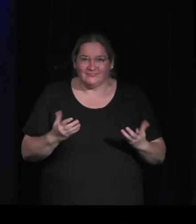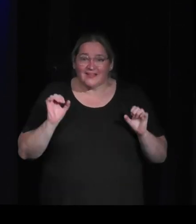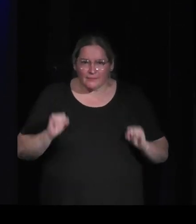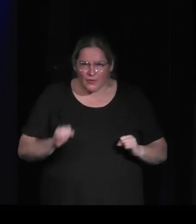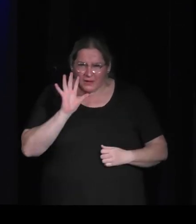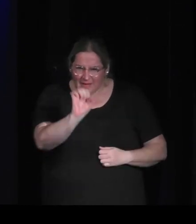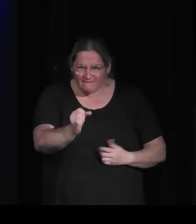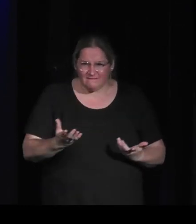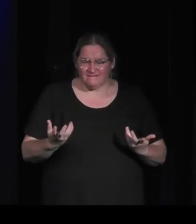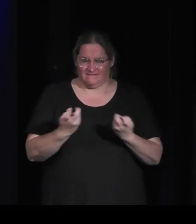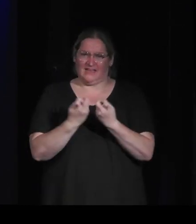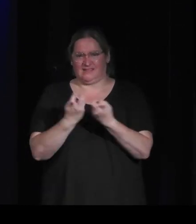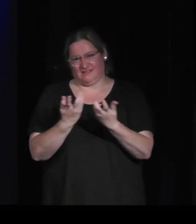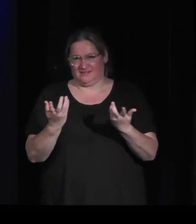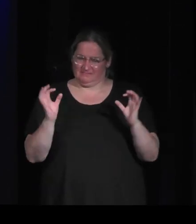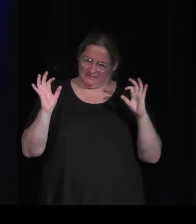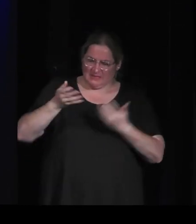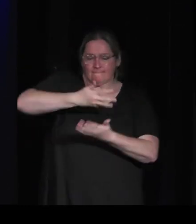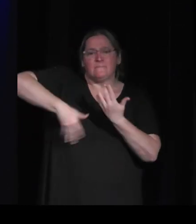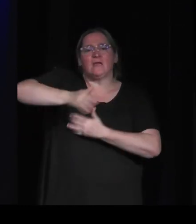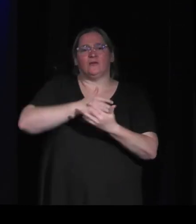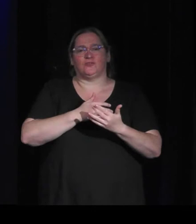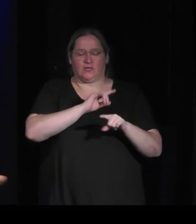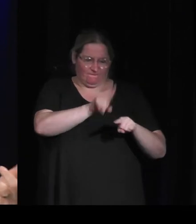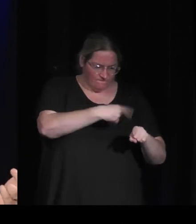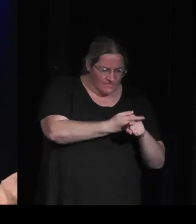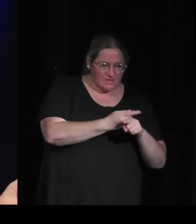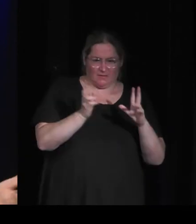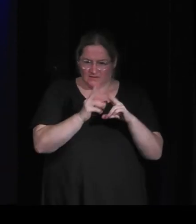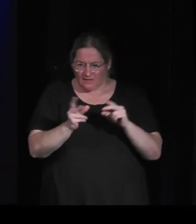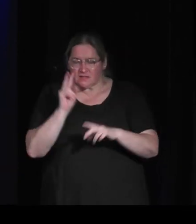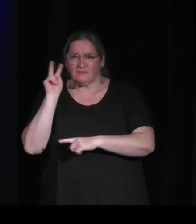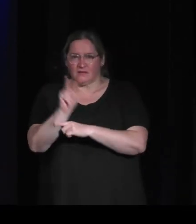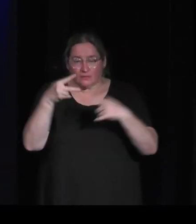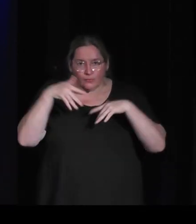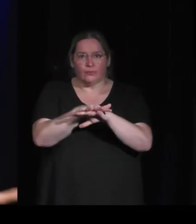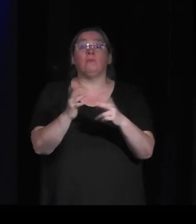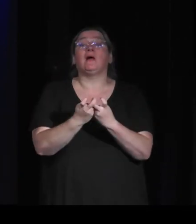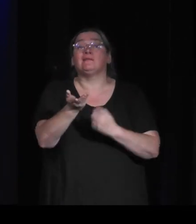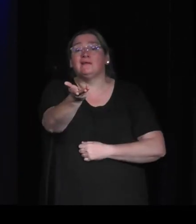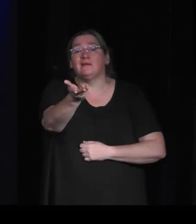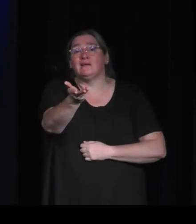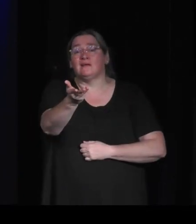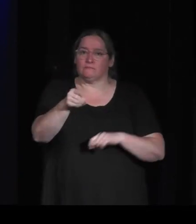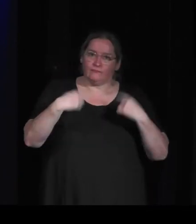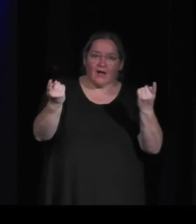'histoire narrative le film le plaisir de regarder comme on l'est aussi quand on va en vacances quand on regarde des gamins qui sont juste